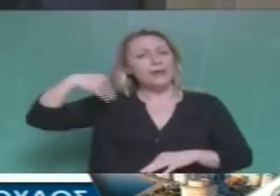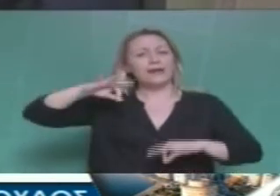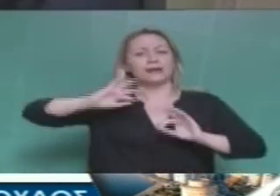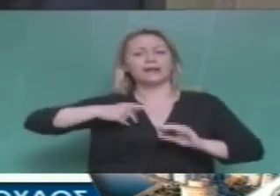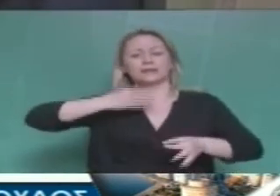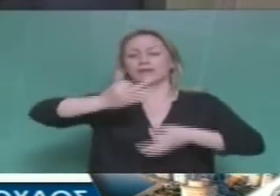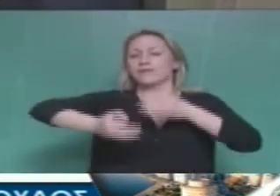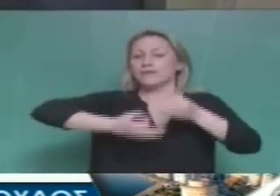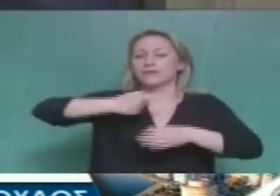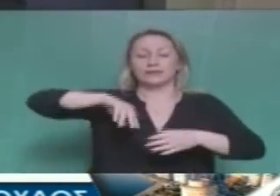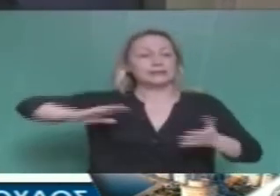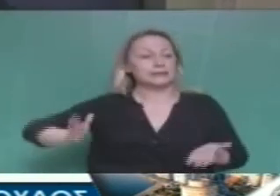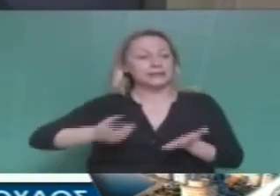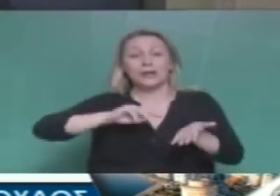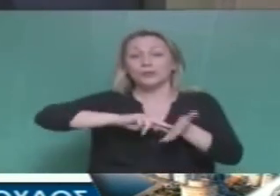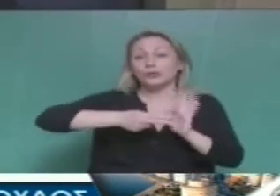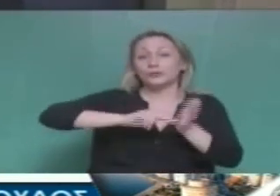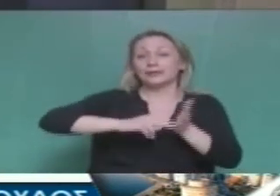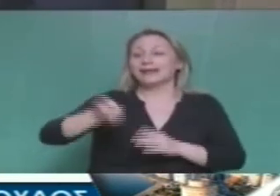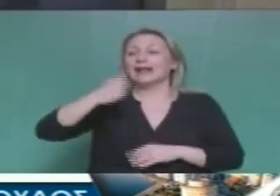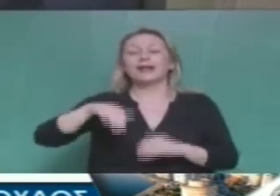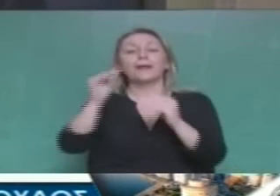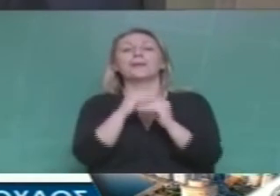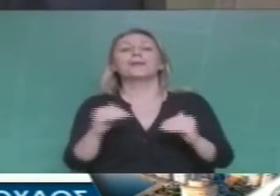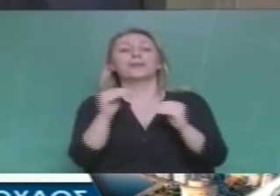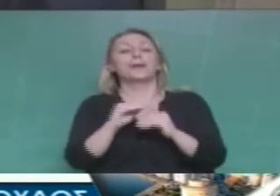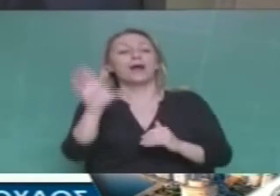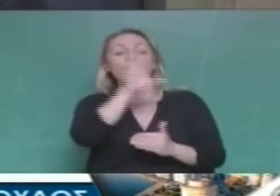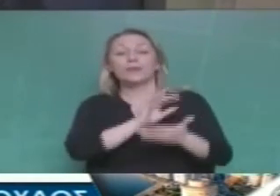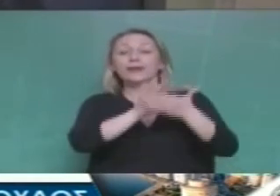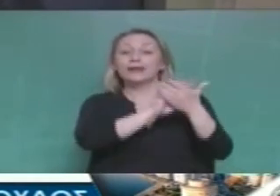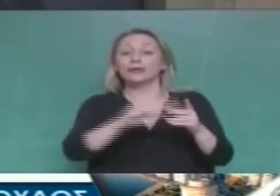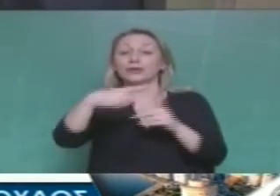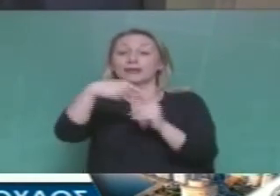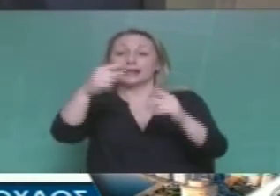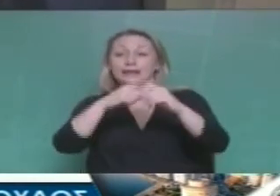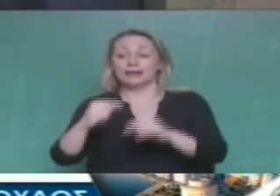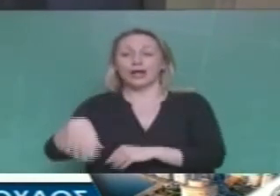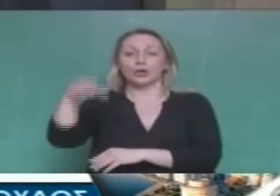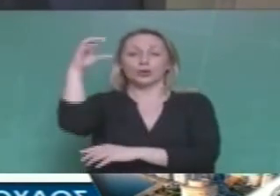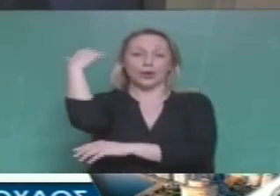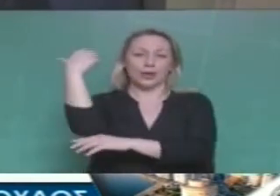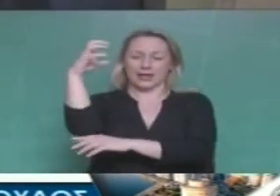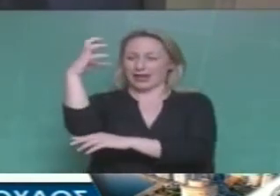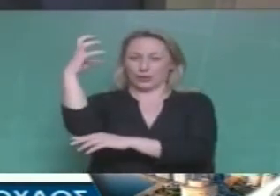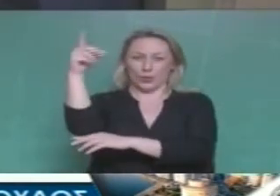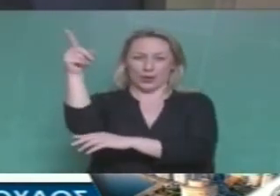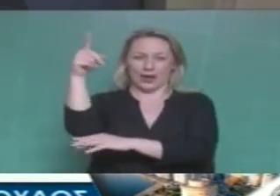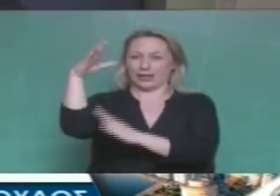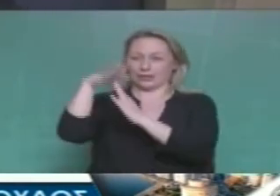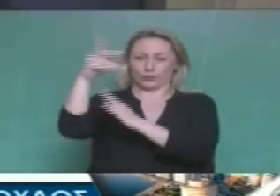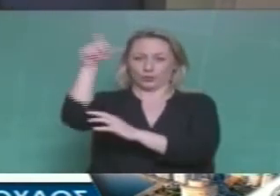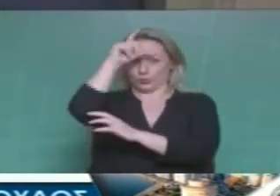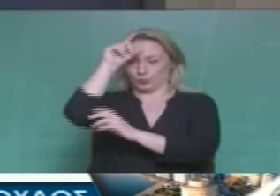ότι με δίθεν με το ΝΑΤΟ και με την Ευρωπαϊκή Ένωση θα αντιμετωπίσουμε την επιθετικότητα του Ερντογκάν επιχείρημα που κατέρευσε παταγωδός.